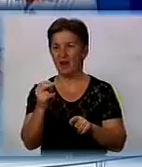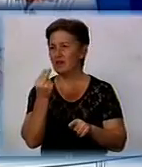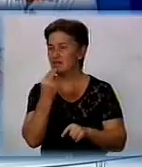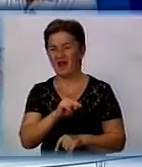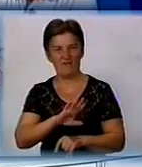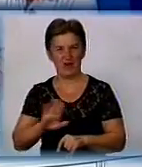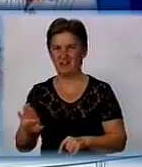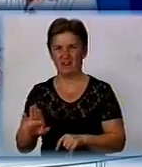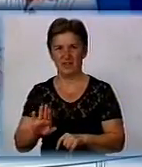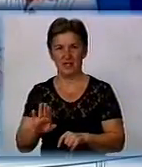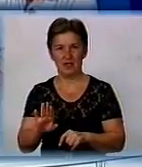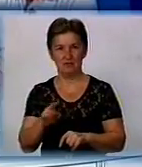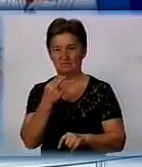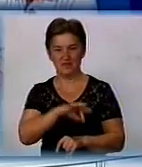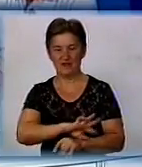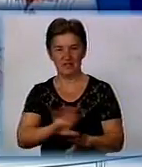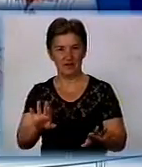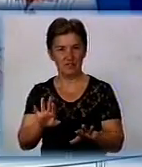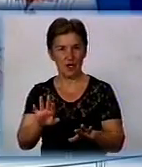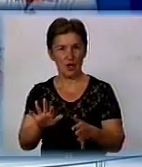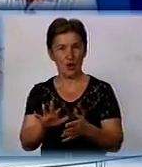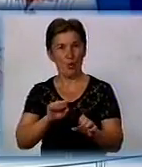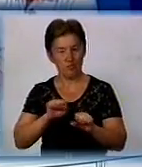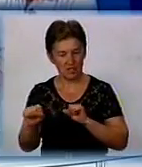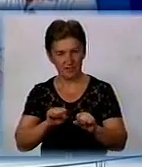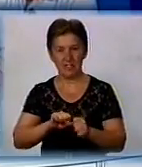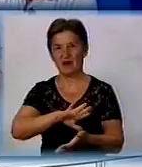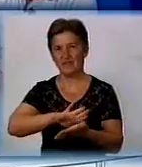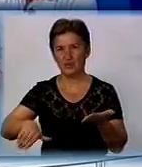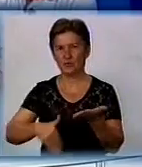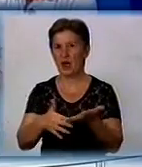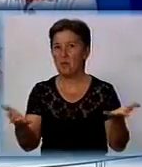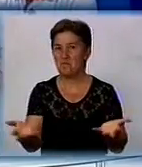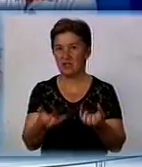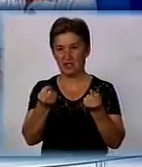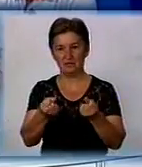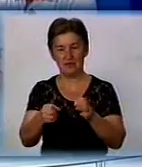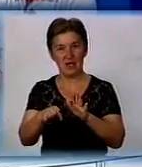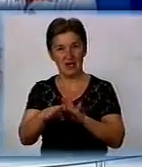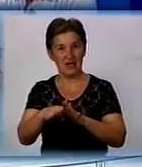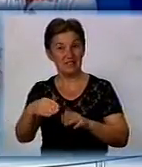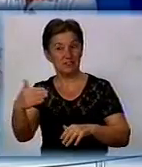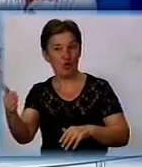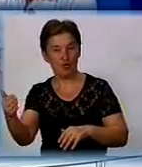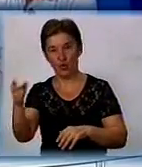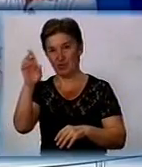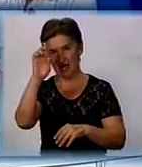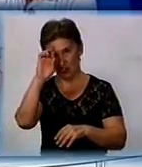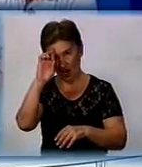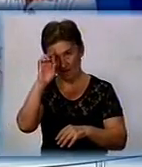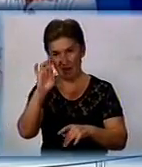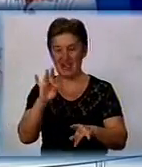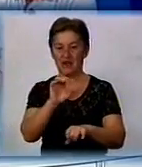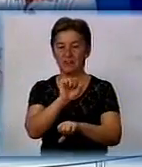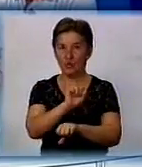управління, зношеність обладнання, відсутність підтримки галузі з боку держави і практична